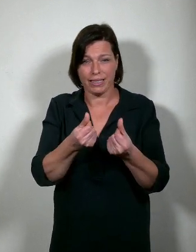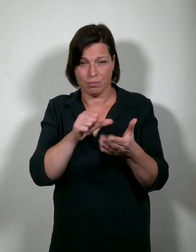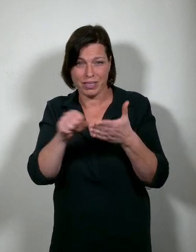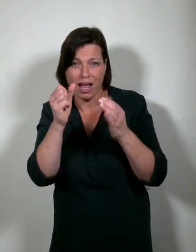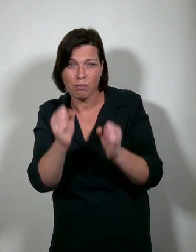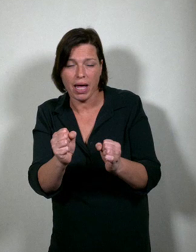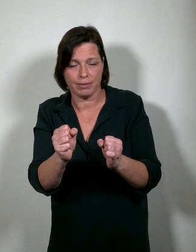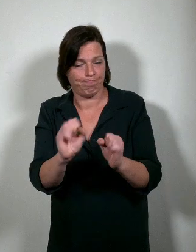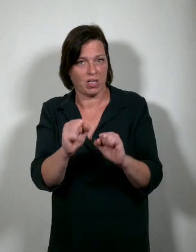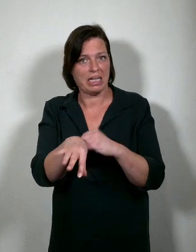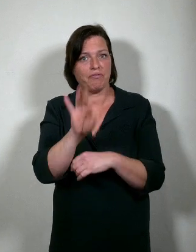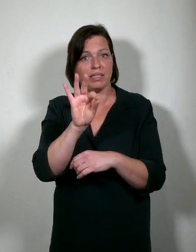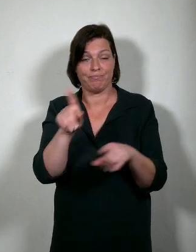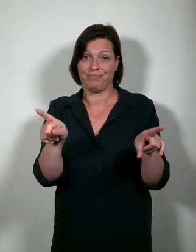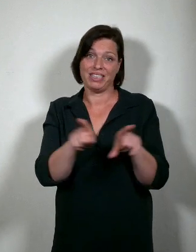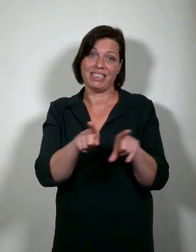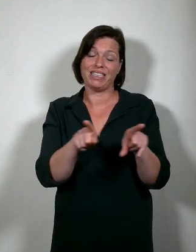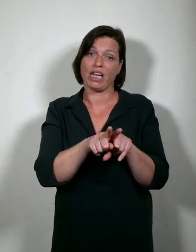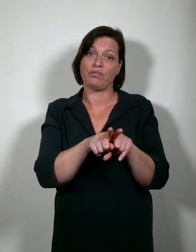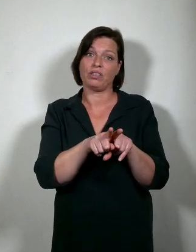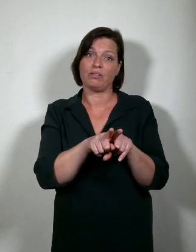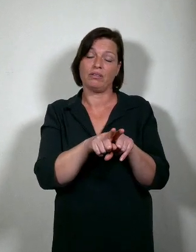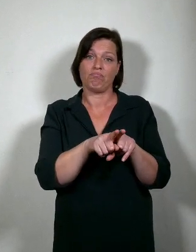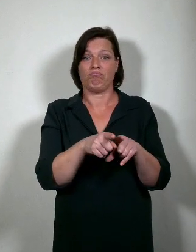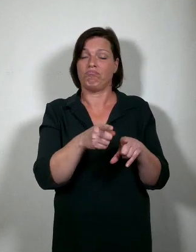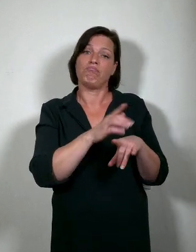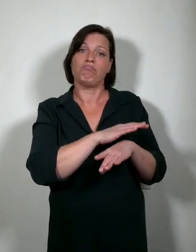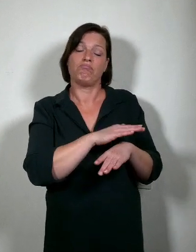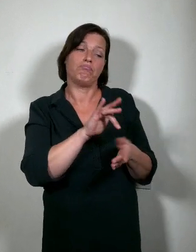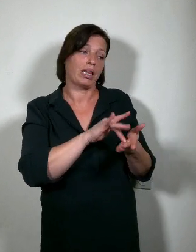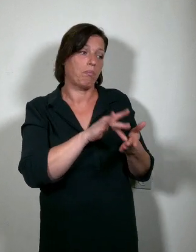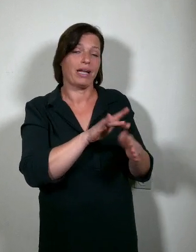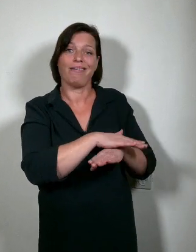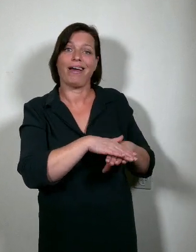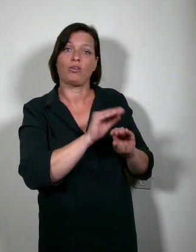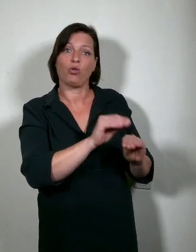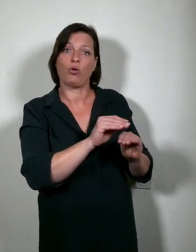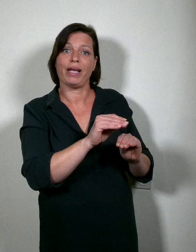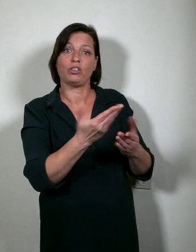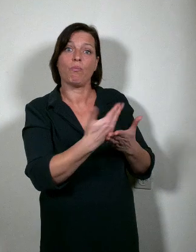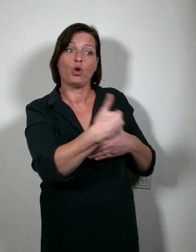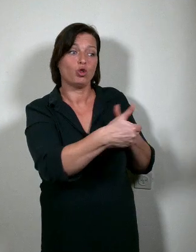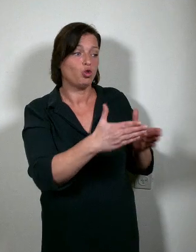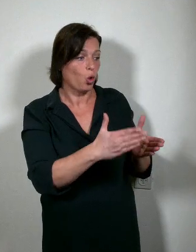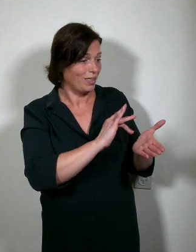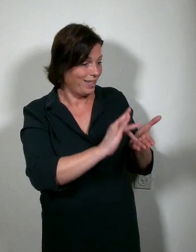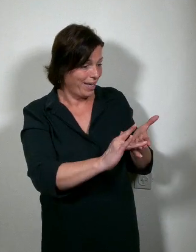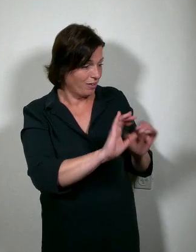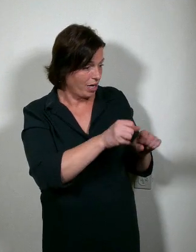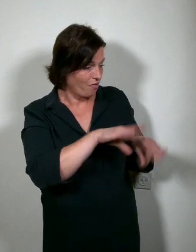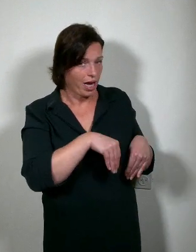Net zoals lege brooddozen in het leerplichtonderwijs onaanvaardbaar zijn, is ook dat volstrekt